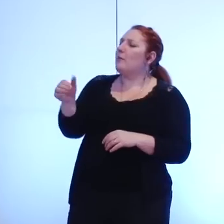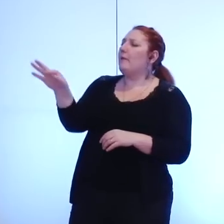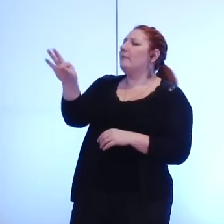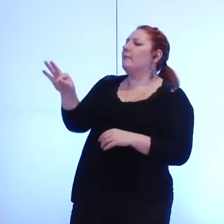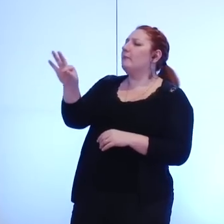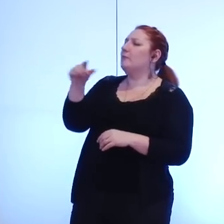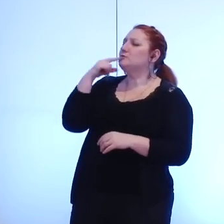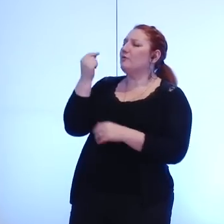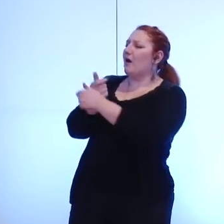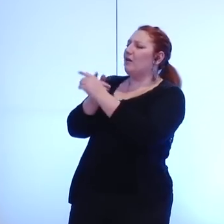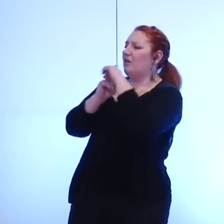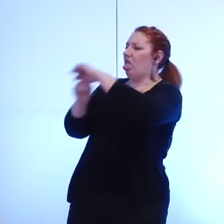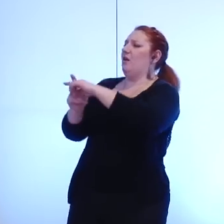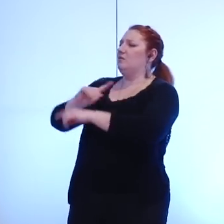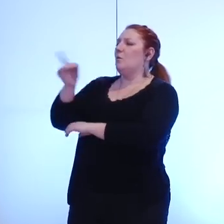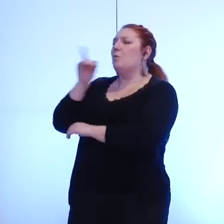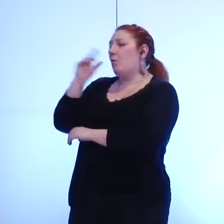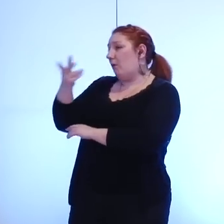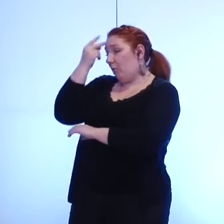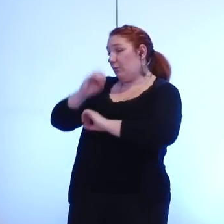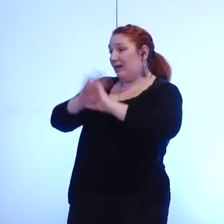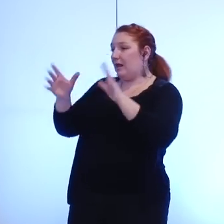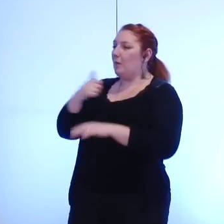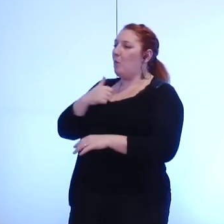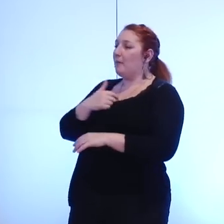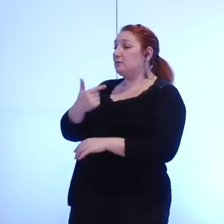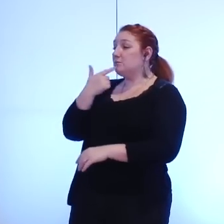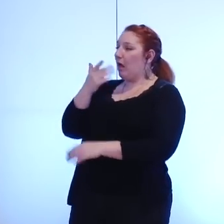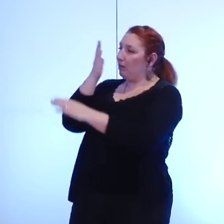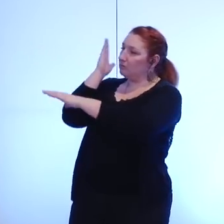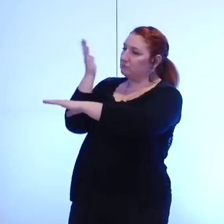parce que vous l'avez bien compris c'est pas forcément à vous que je m'adresse